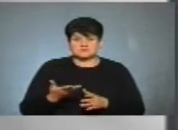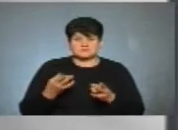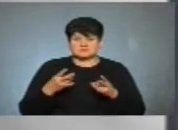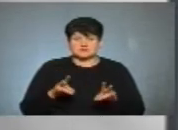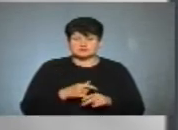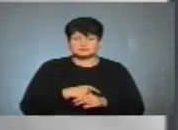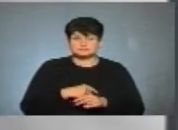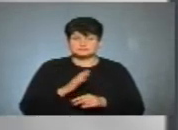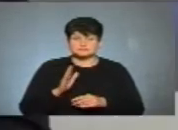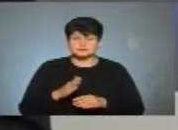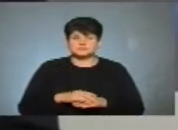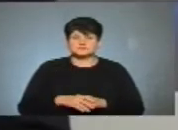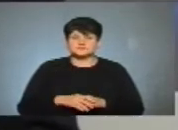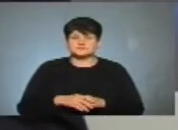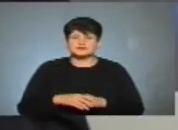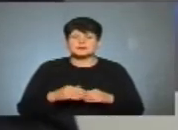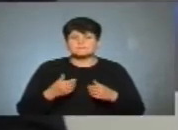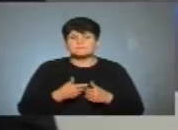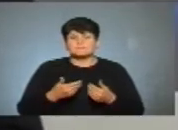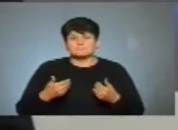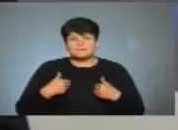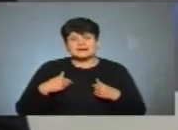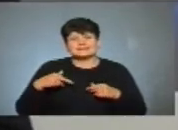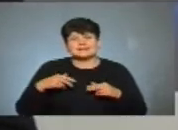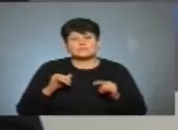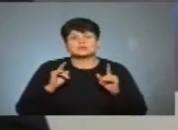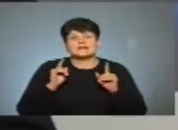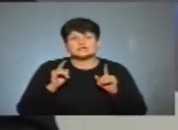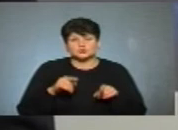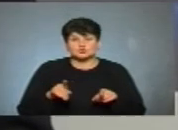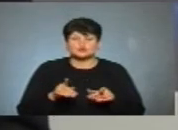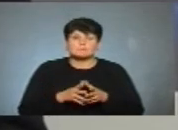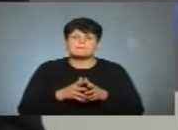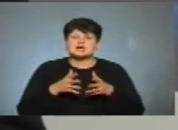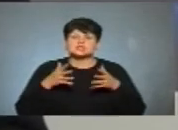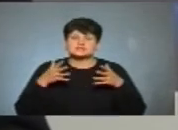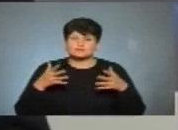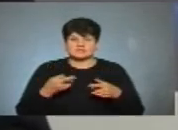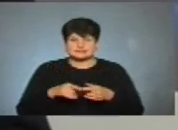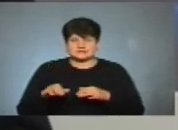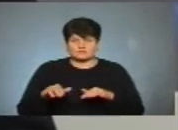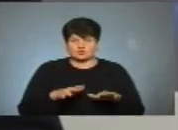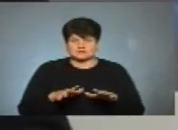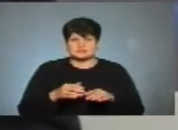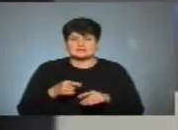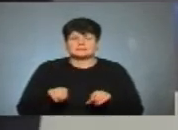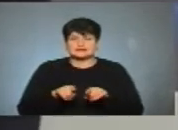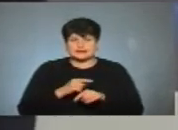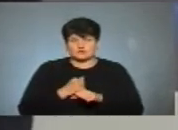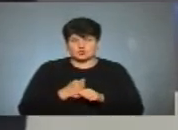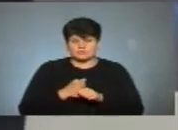як громадського організації. Так, дивіться, ми йдемо саме для того, щоб масштабувати ті процеси, які ми і так робимо.